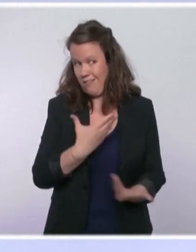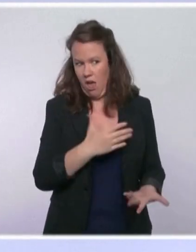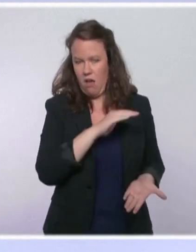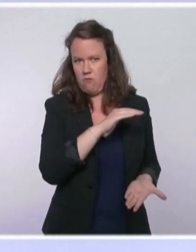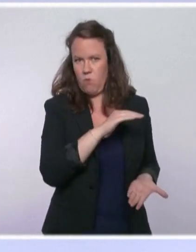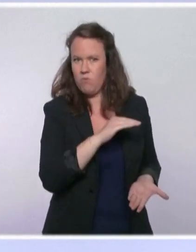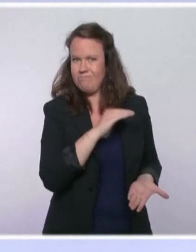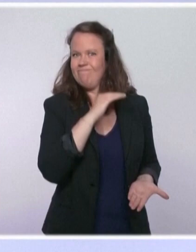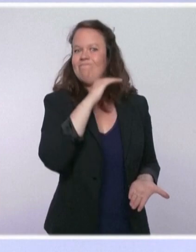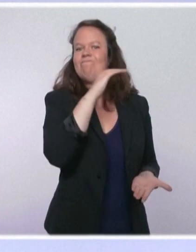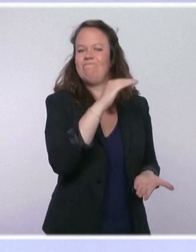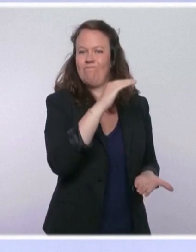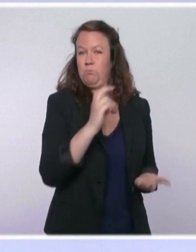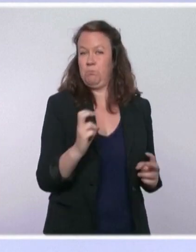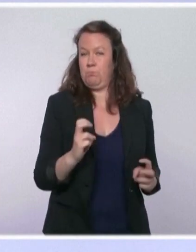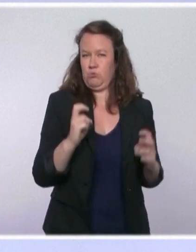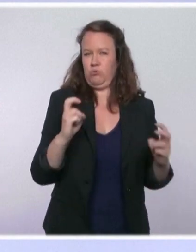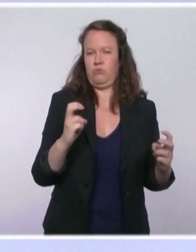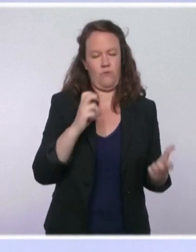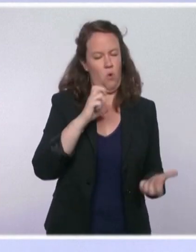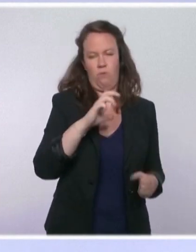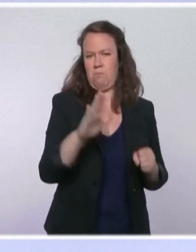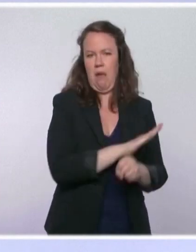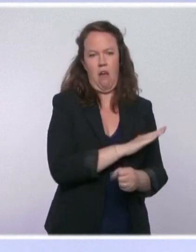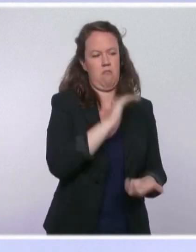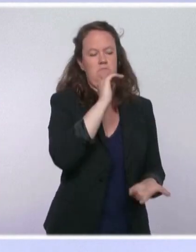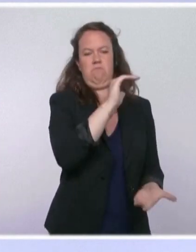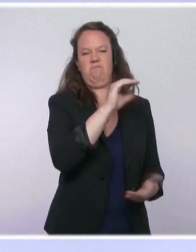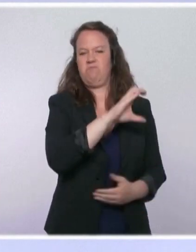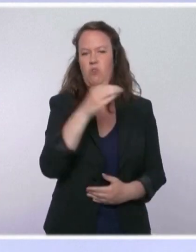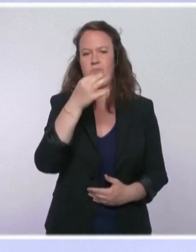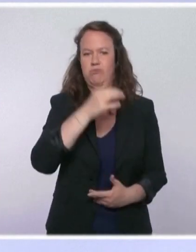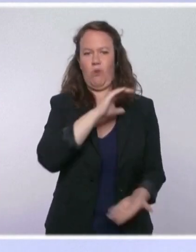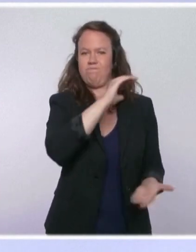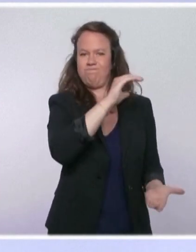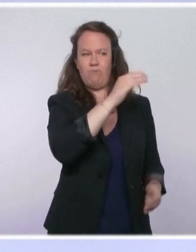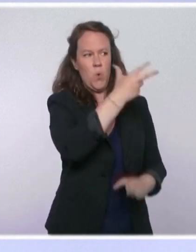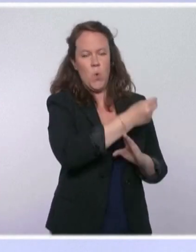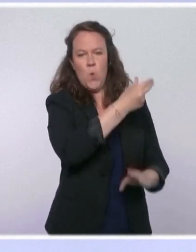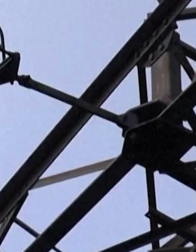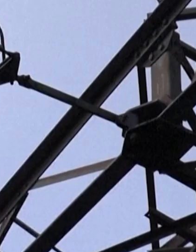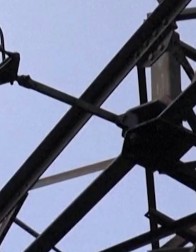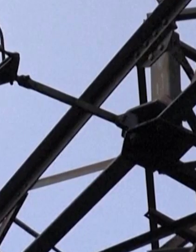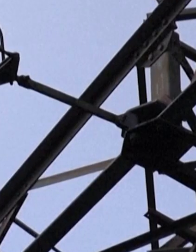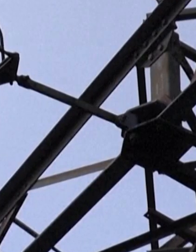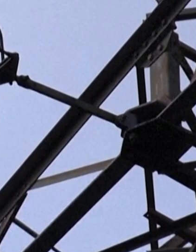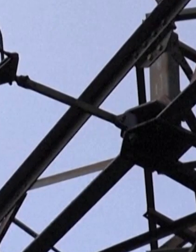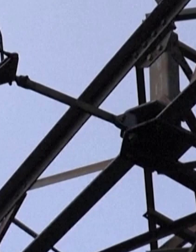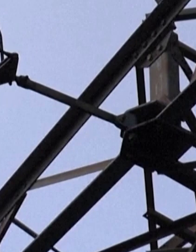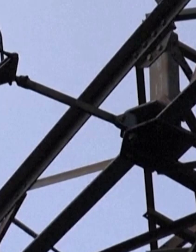if est désormais d'être à 100% au plus vite et en tout état de cause avant le 1er novembre.